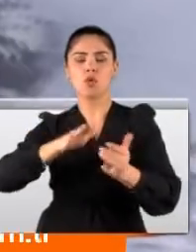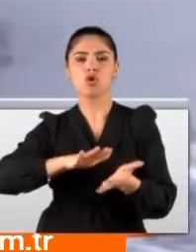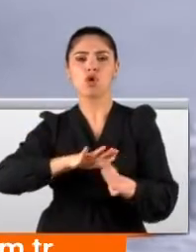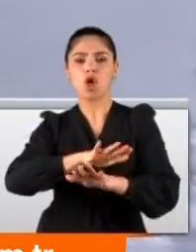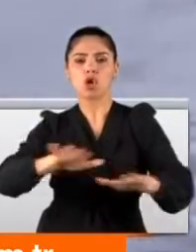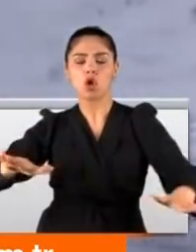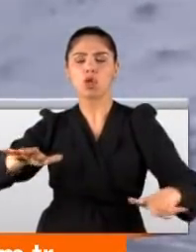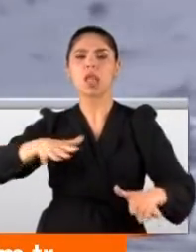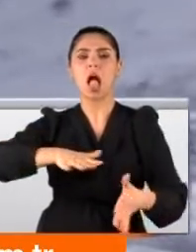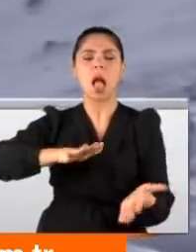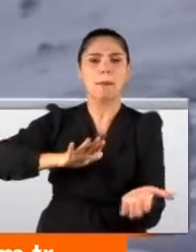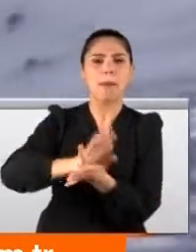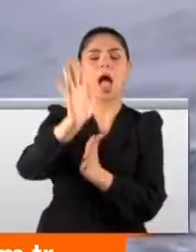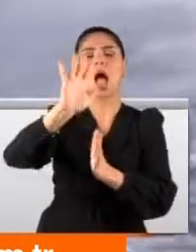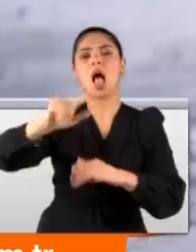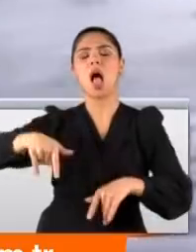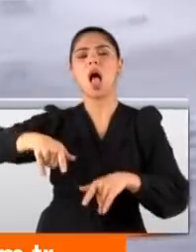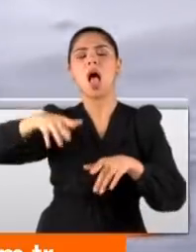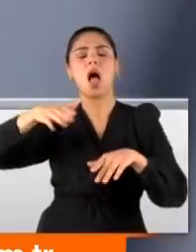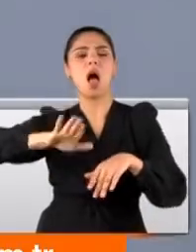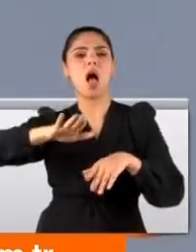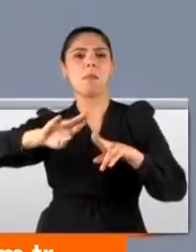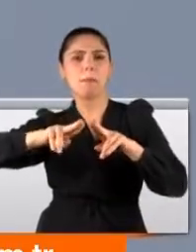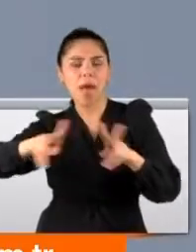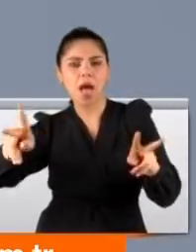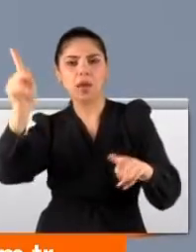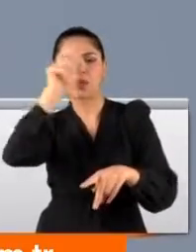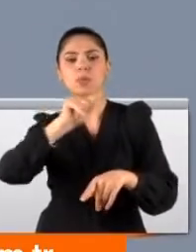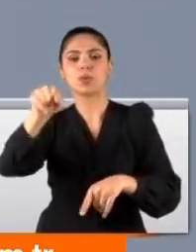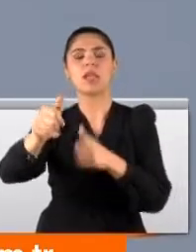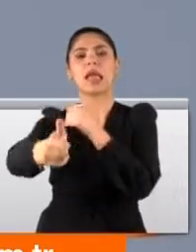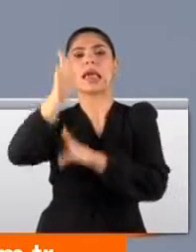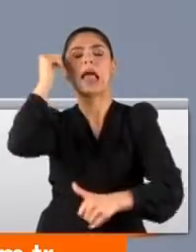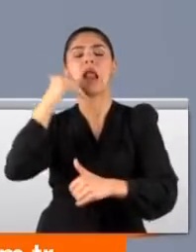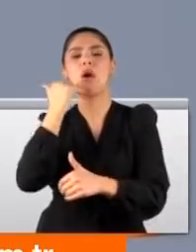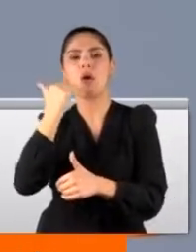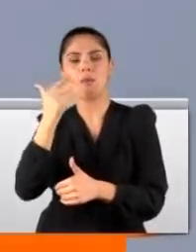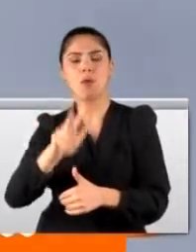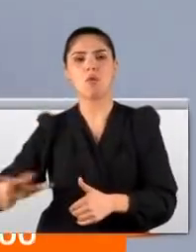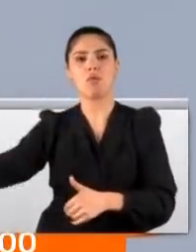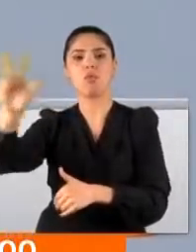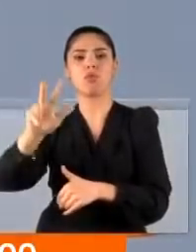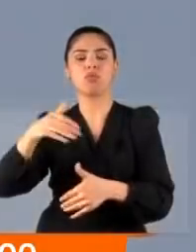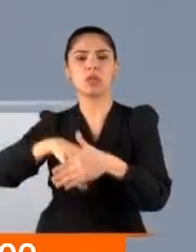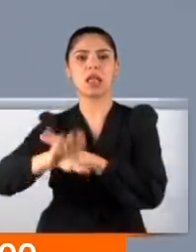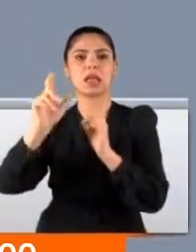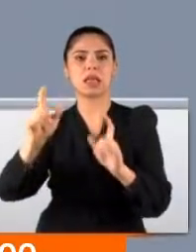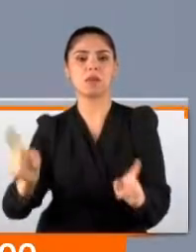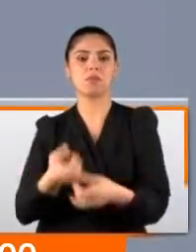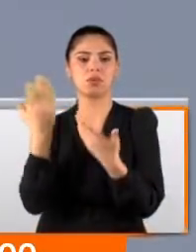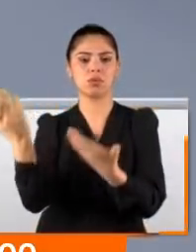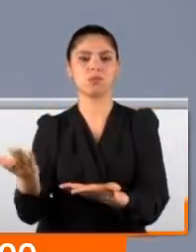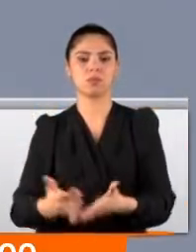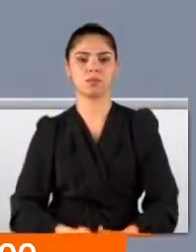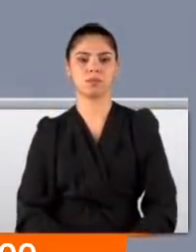ayağını burktu. Sis de çökünce 3 arkadaş geri dönemedi. Gecenin karanlığında en azından kendimizi korumak için ilgili olumuz